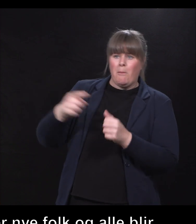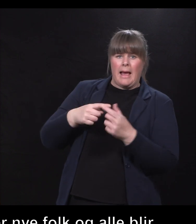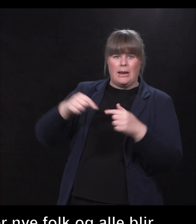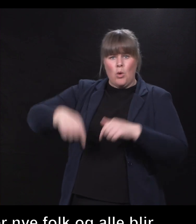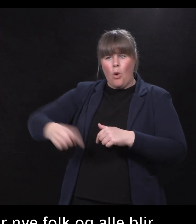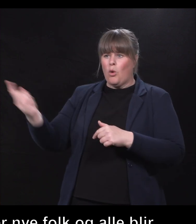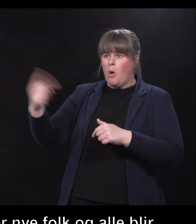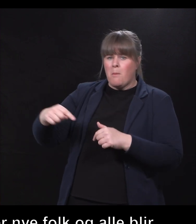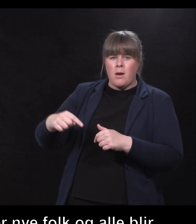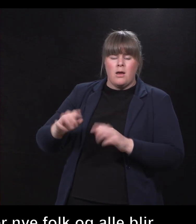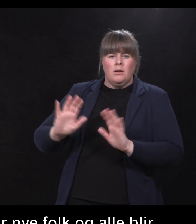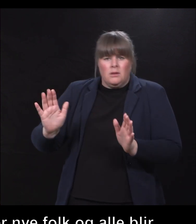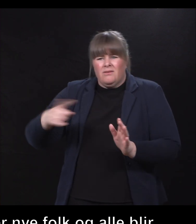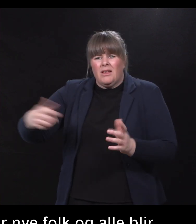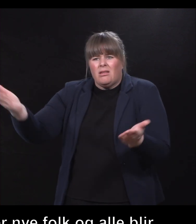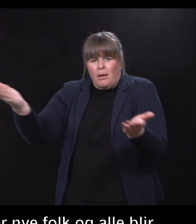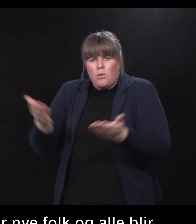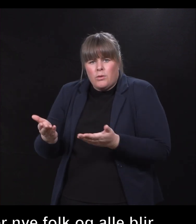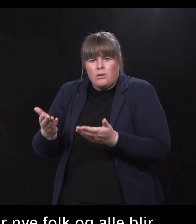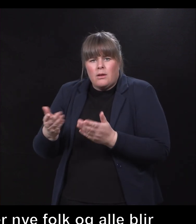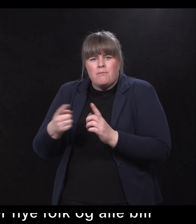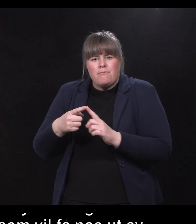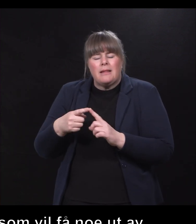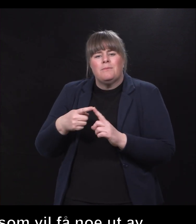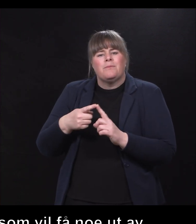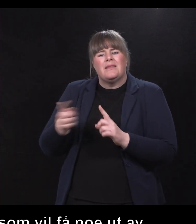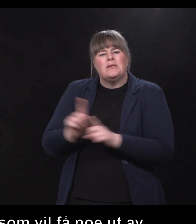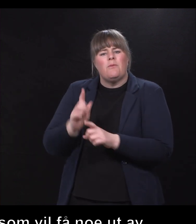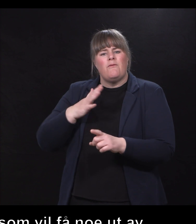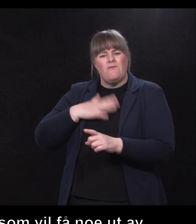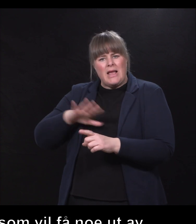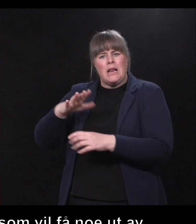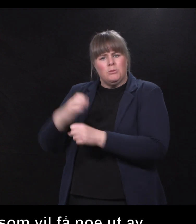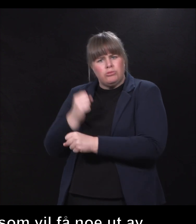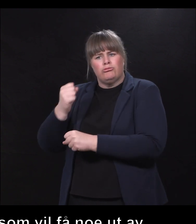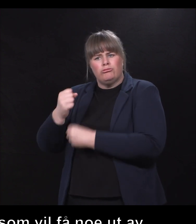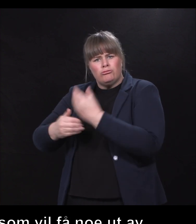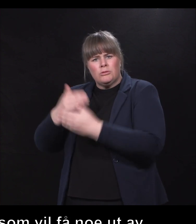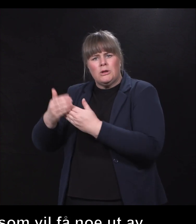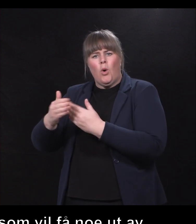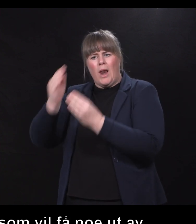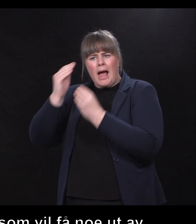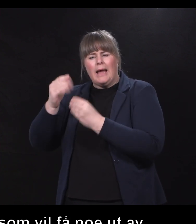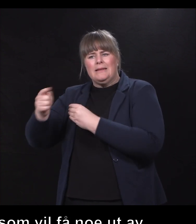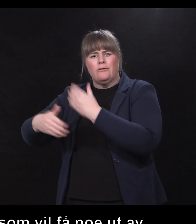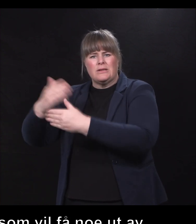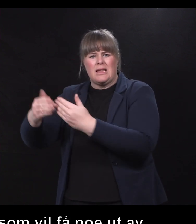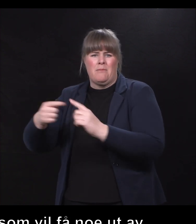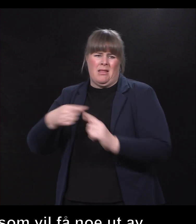de som vil få noe ut av det, blir de igjen, og de lærer av det, men de som ikke vil, de går liksom. Men jeg